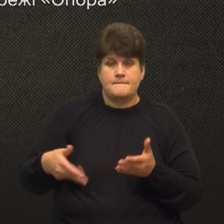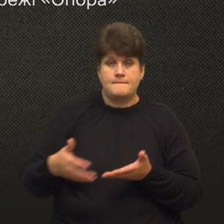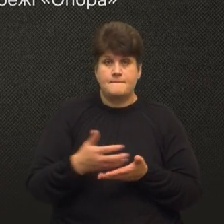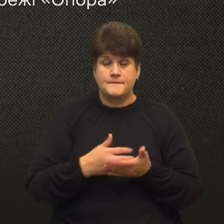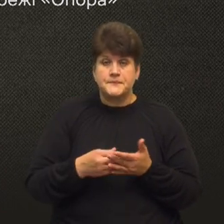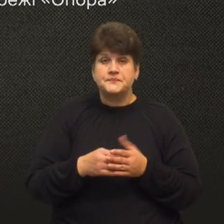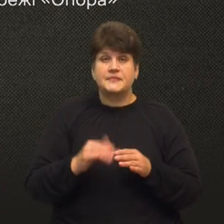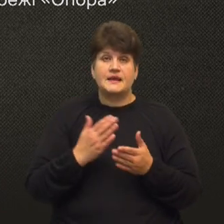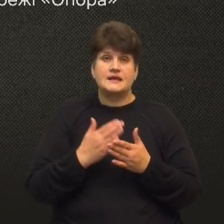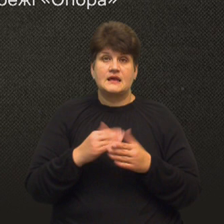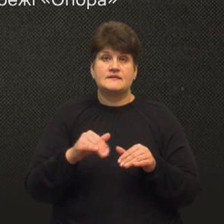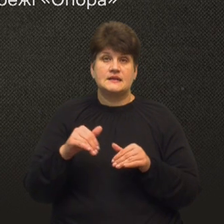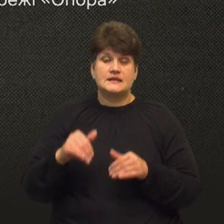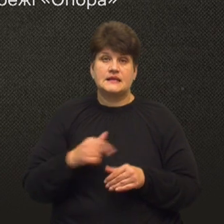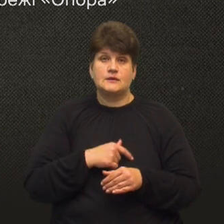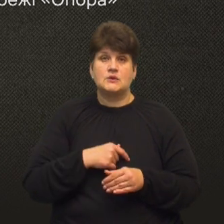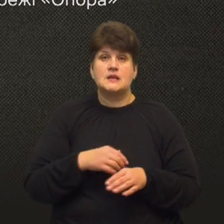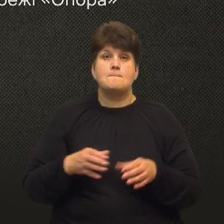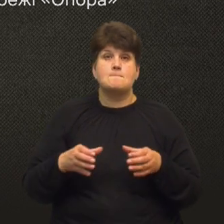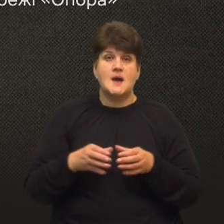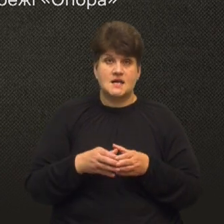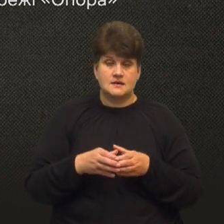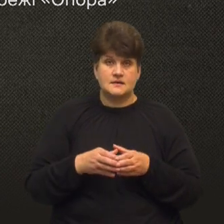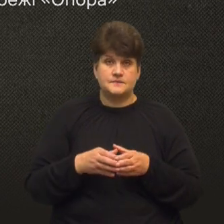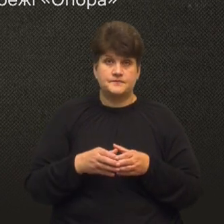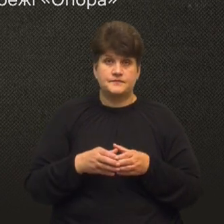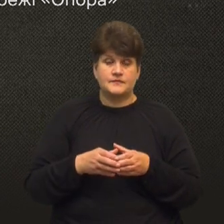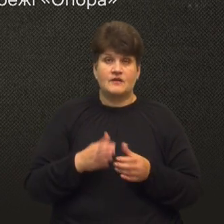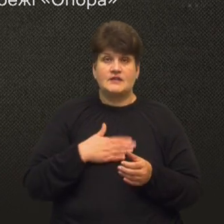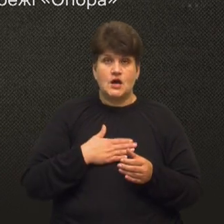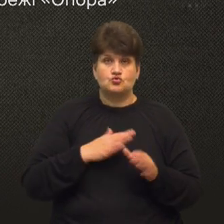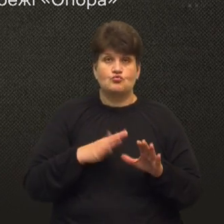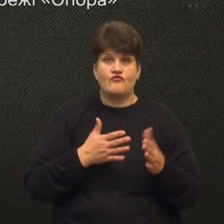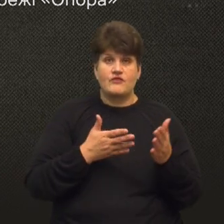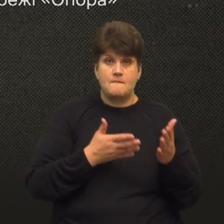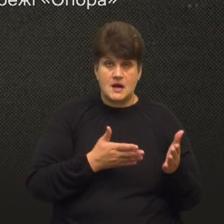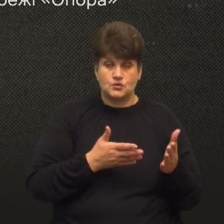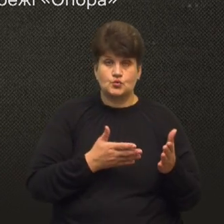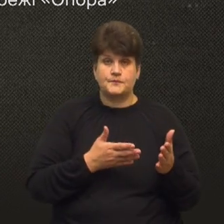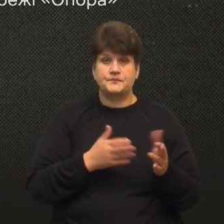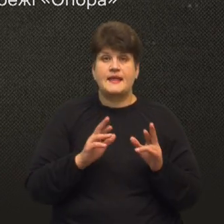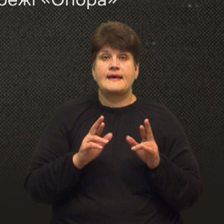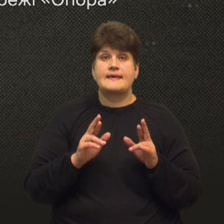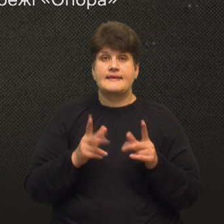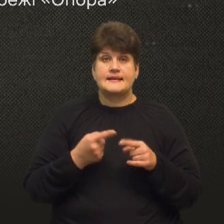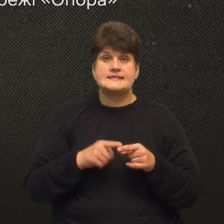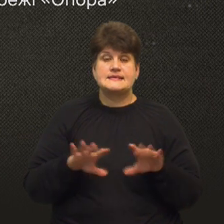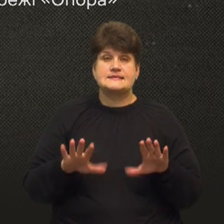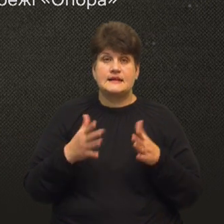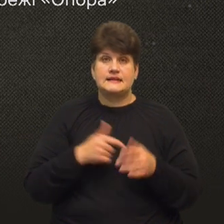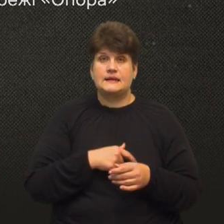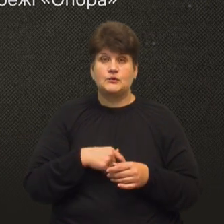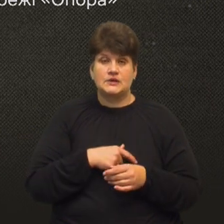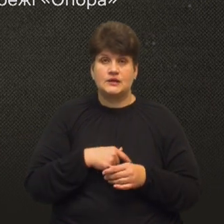відкликання депутата партії. В нашому випадку, як це сталося з депутатом